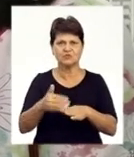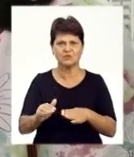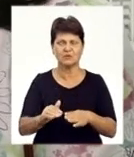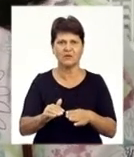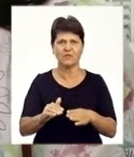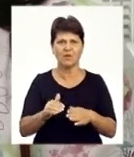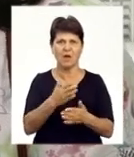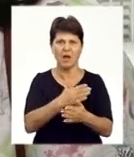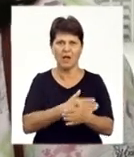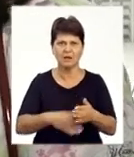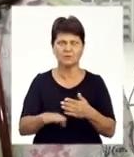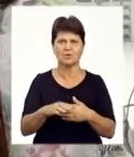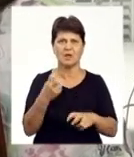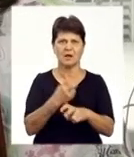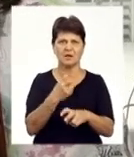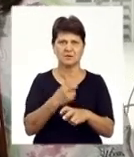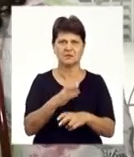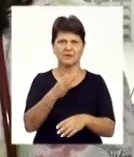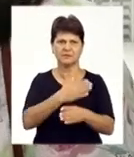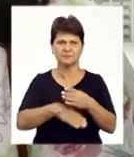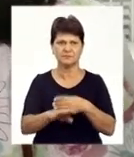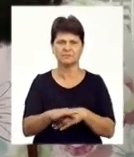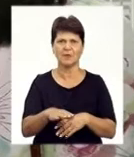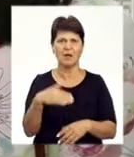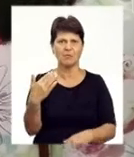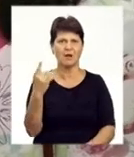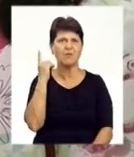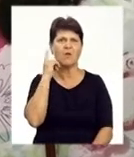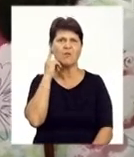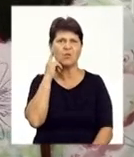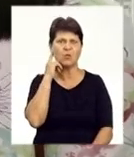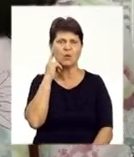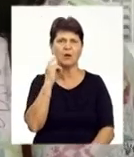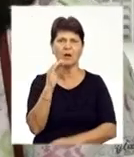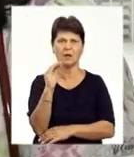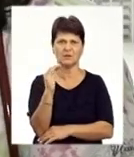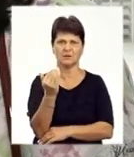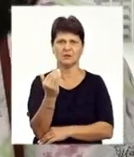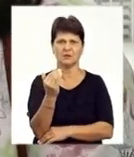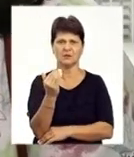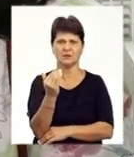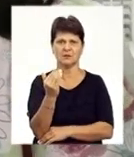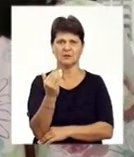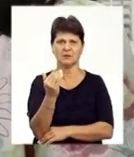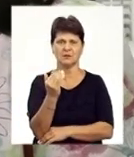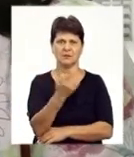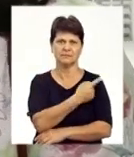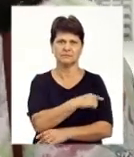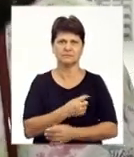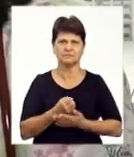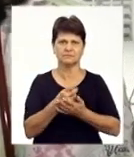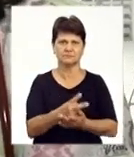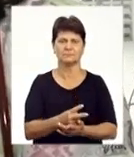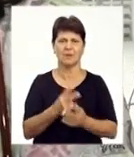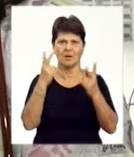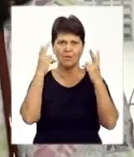ампутацією скроневої кістки та частковою ампутацією правого вуха. Дитині в ургентному порядку виконана комп